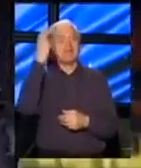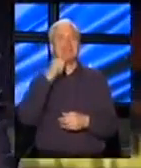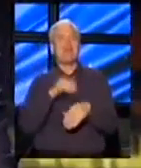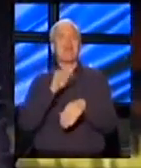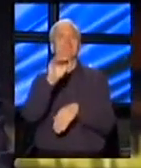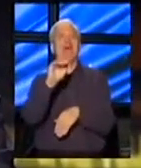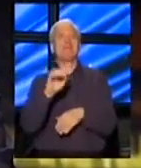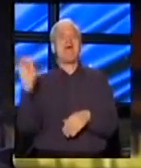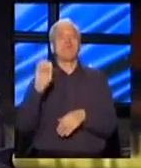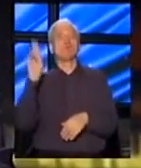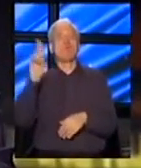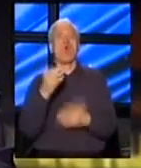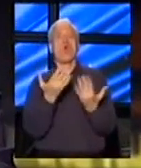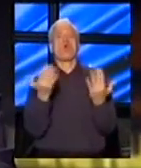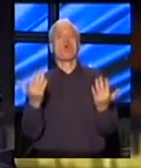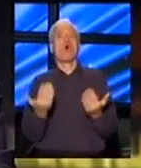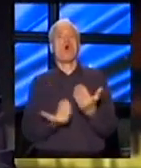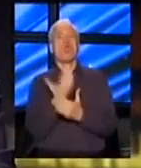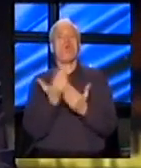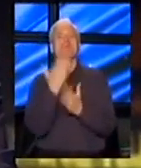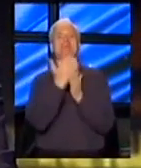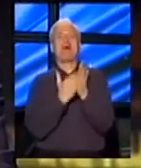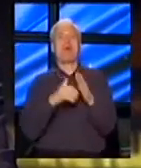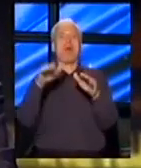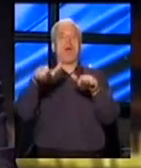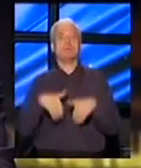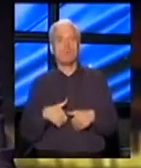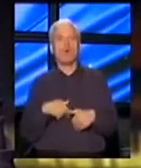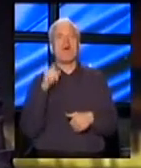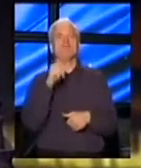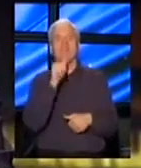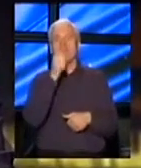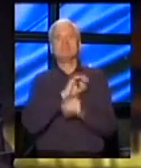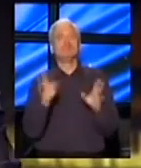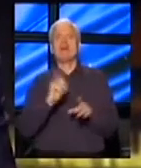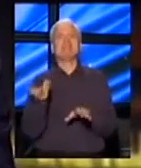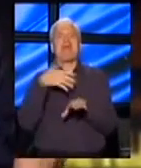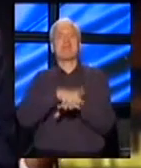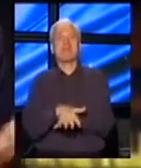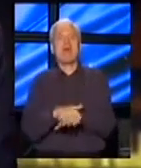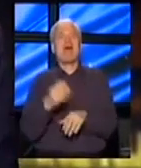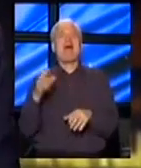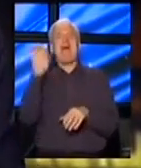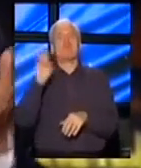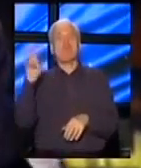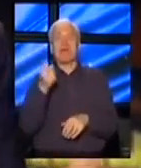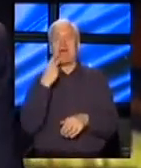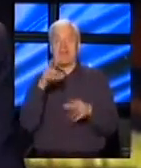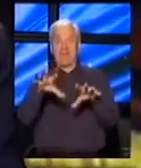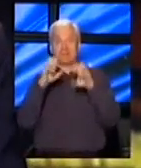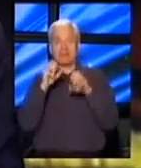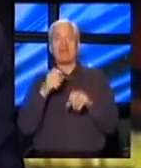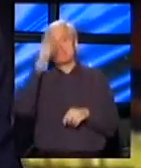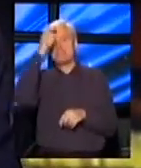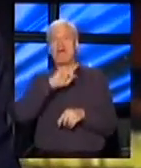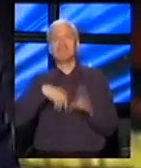prijavljujete Evropskoj uniji koliko ste novih zakona usvojili. Vi ništa niste implementirali. Evropska unija kad je shvatila da Srbija više neće